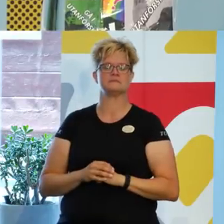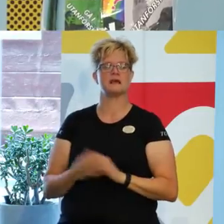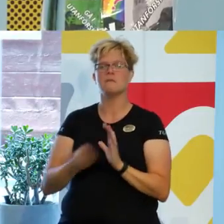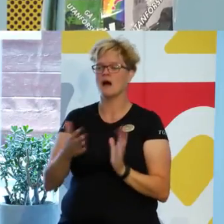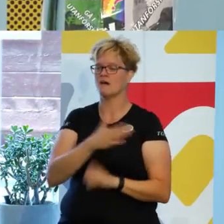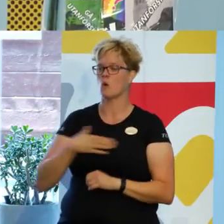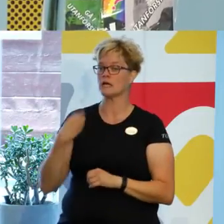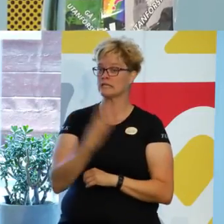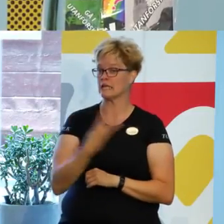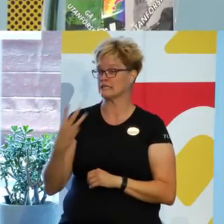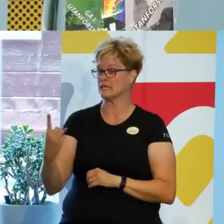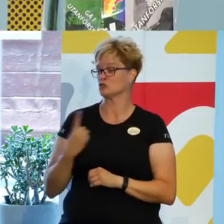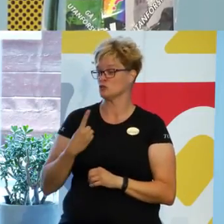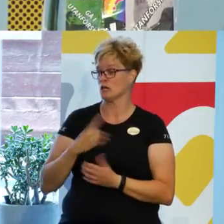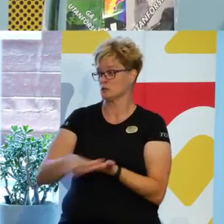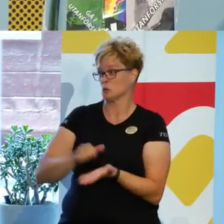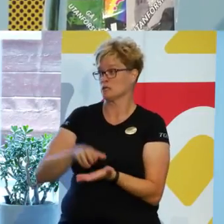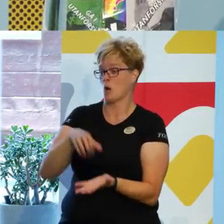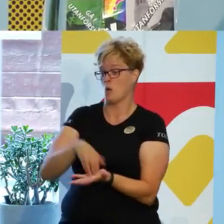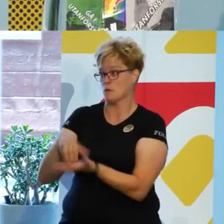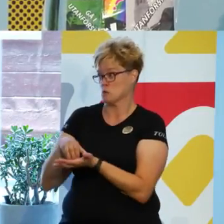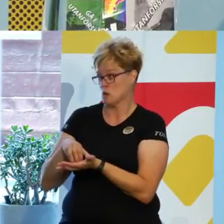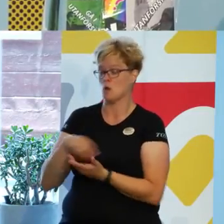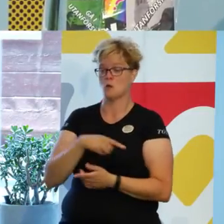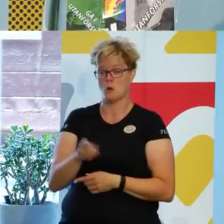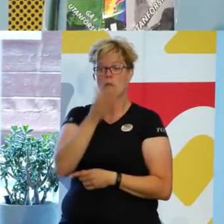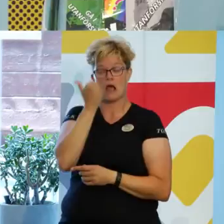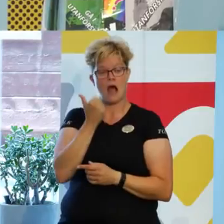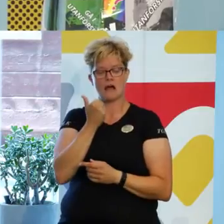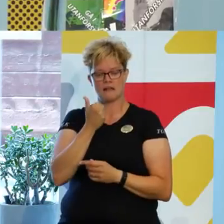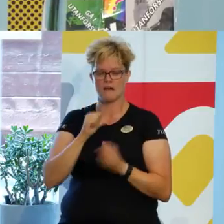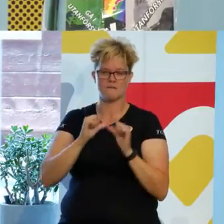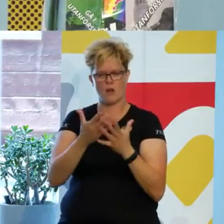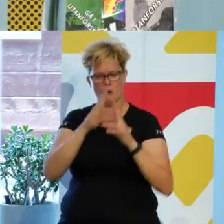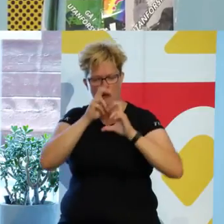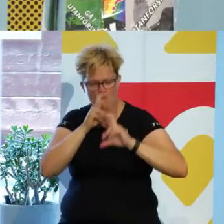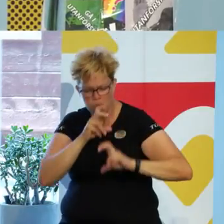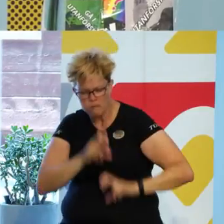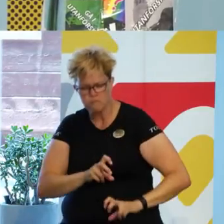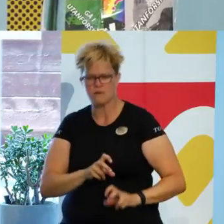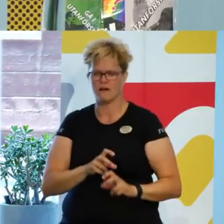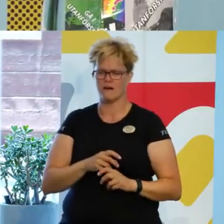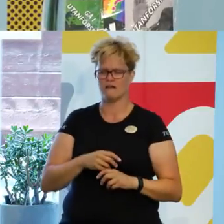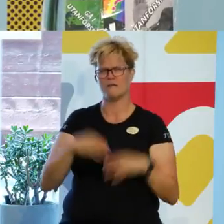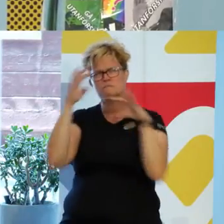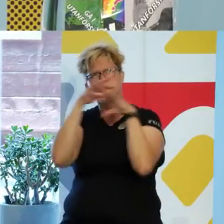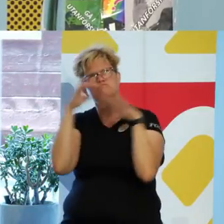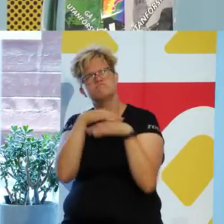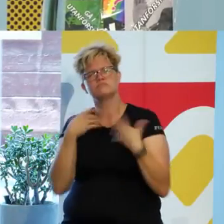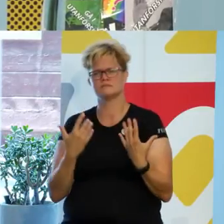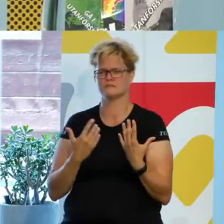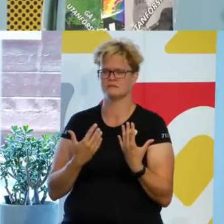våra 33 skånska kommuner kan få grotta ner sig och granska och rannsaka